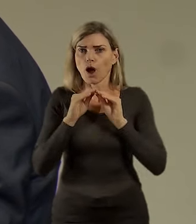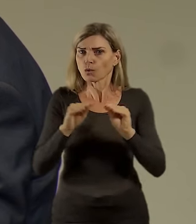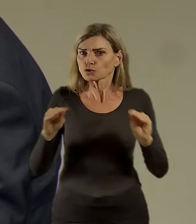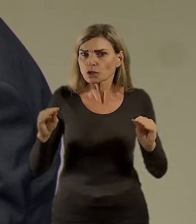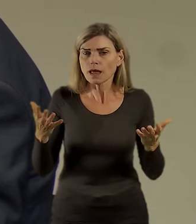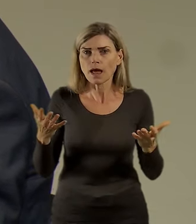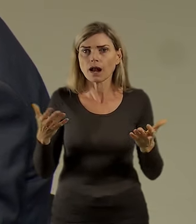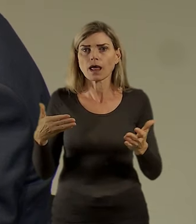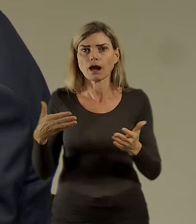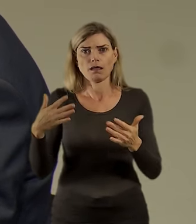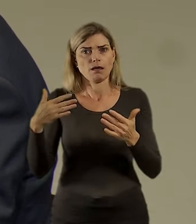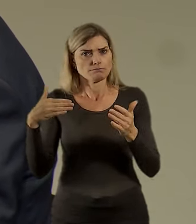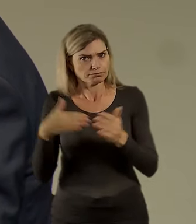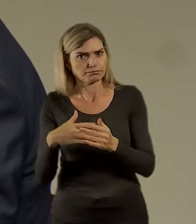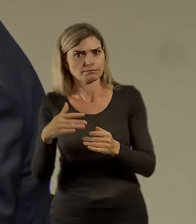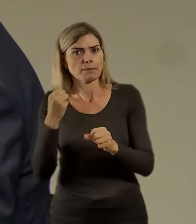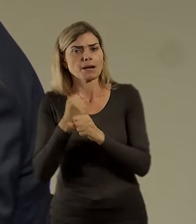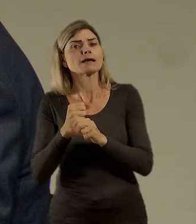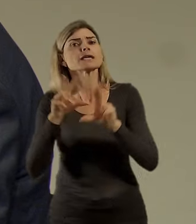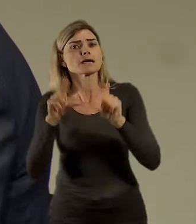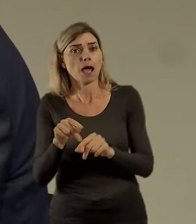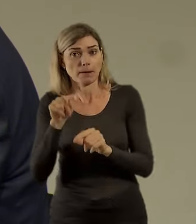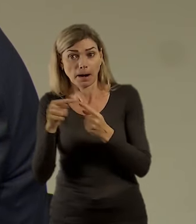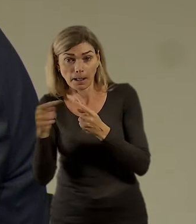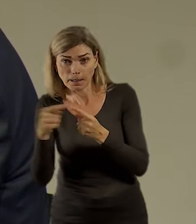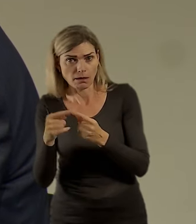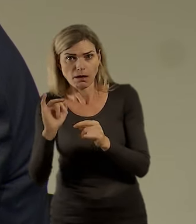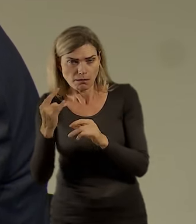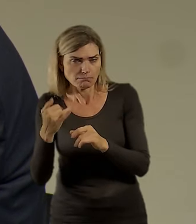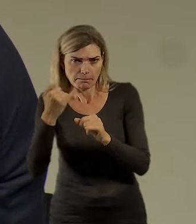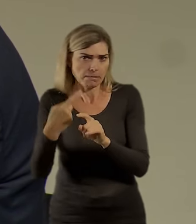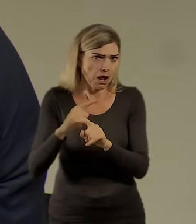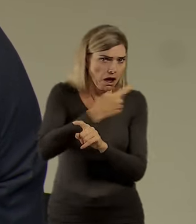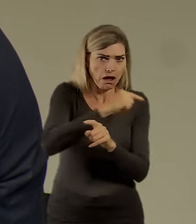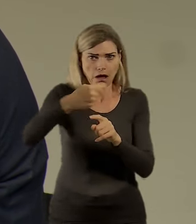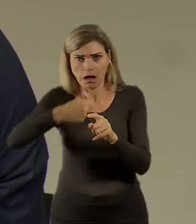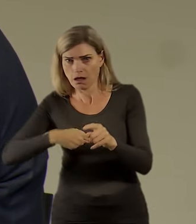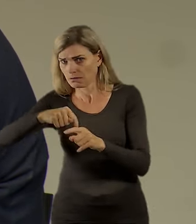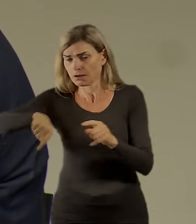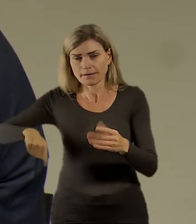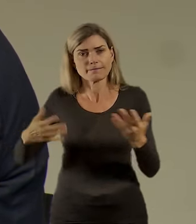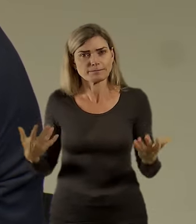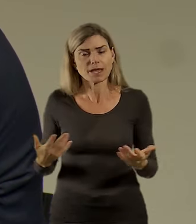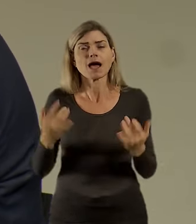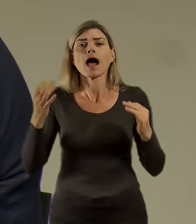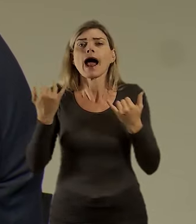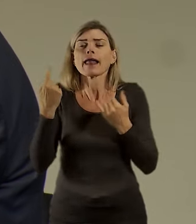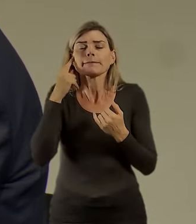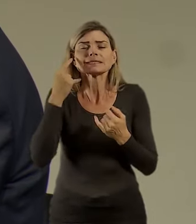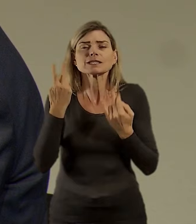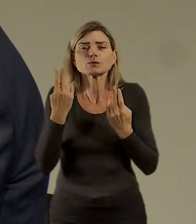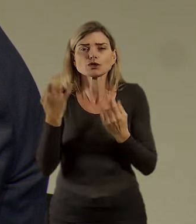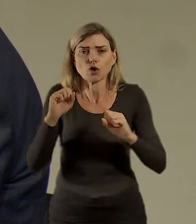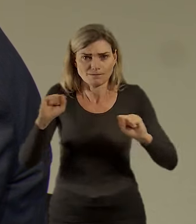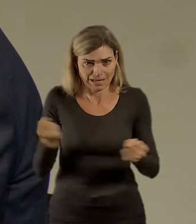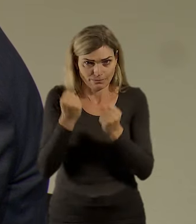celé Praze. Ale je to prostě nějakej přístup, že tvoříš nějaké možnosti a vysvětloval jsem,